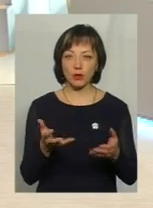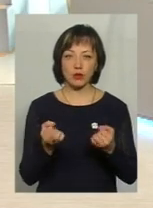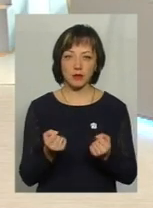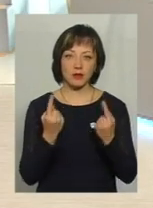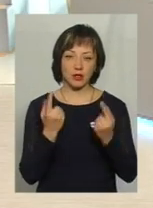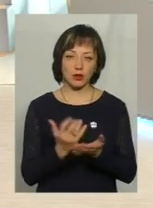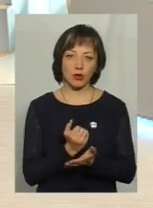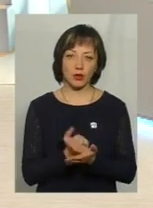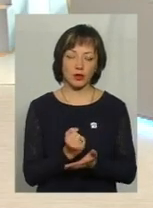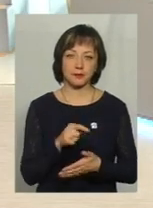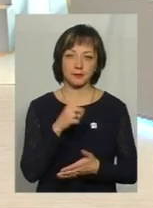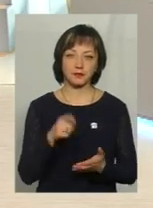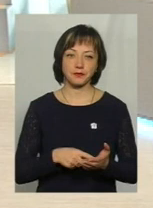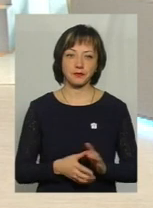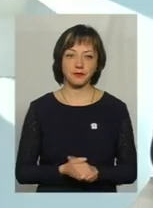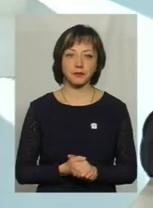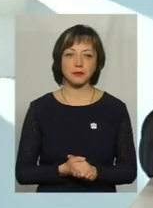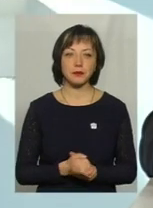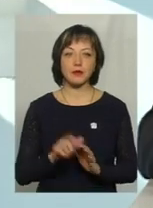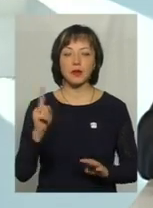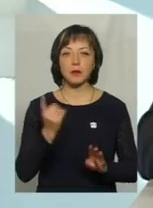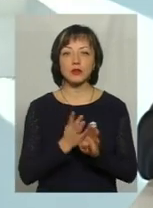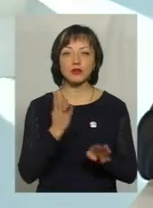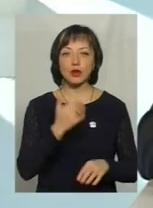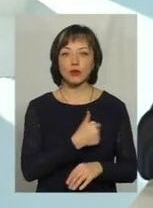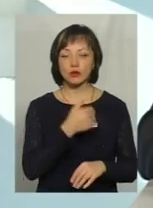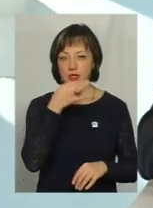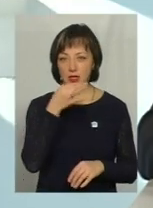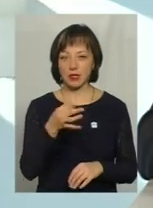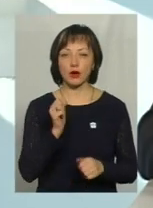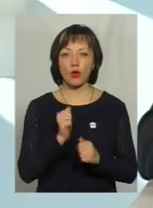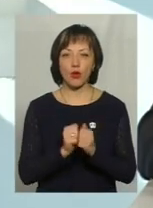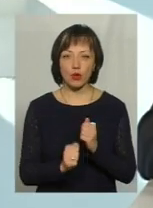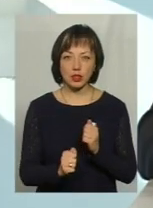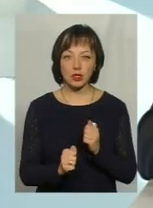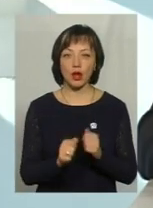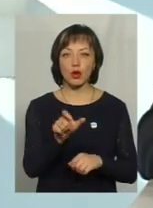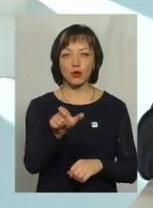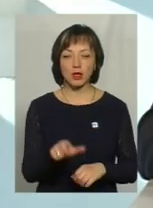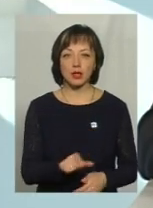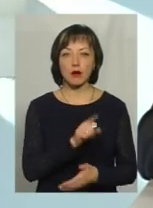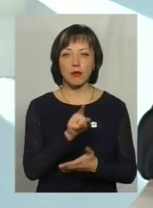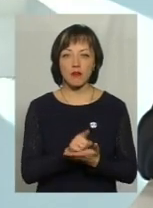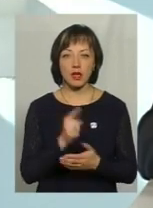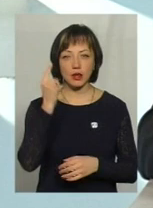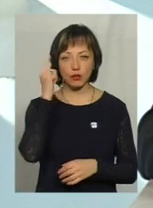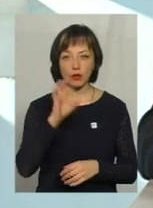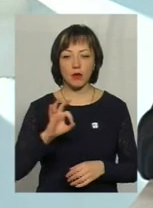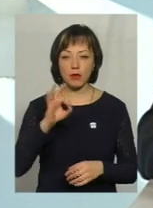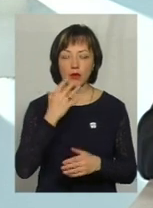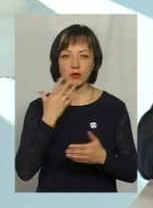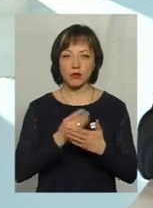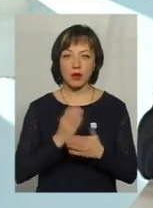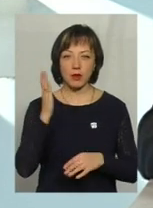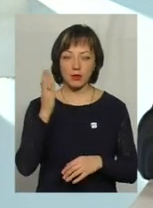чималі доходи? Ну, передо все, я хочу сказати, що кожна людина повинна думати за своє майбутнє,